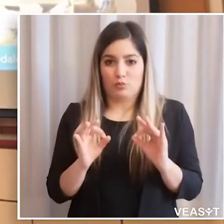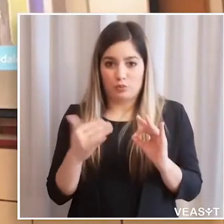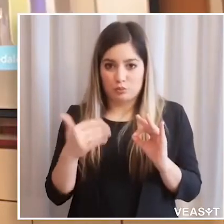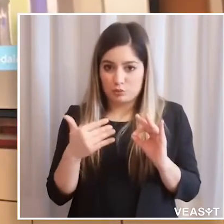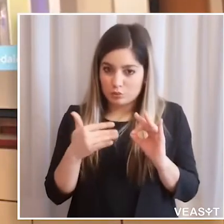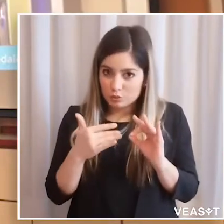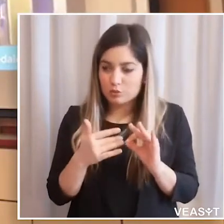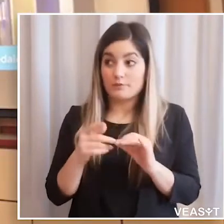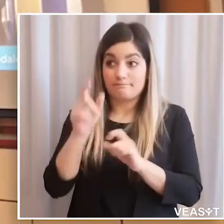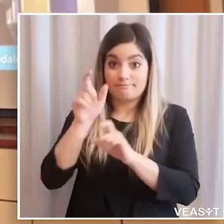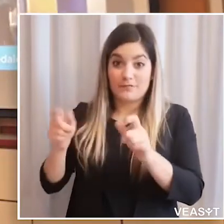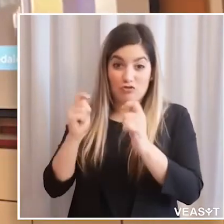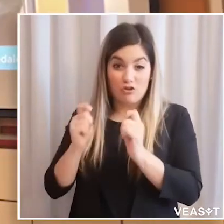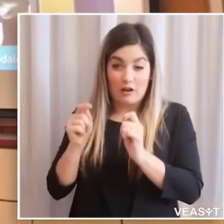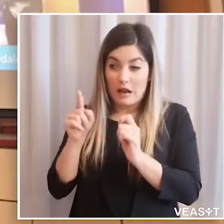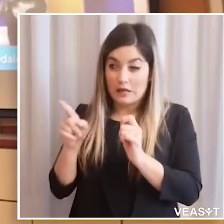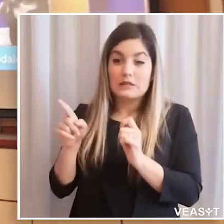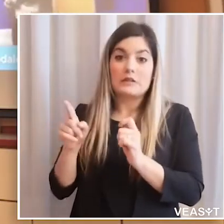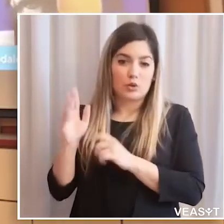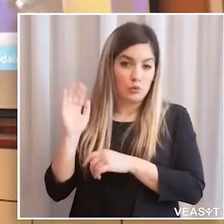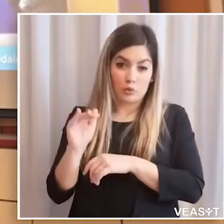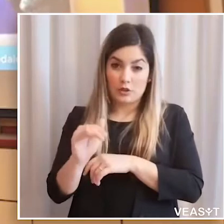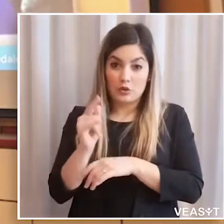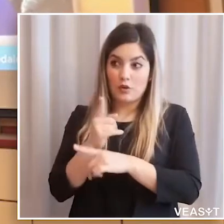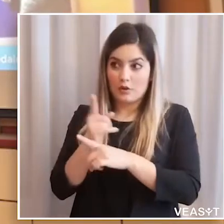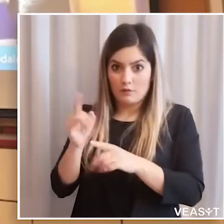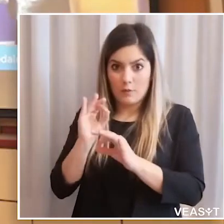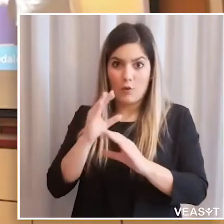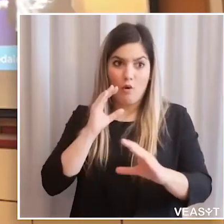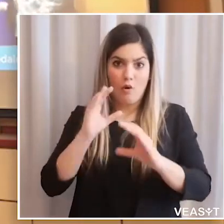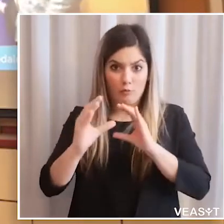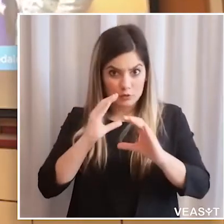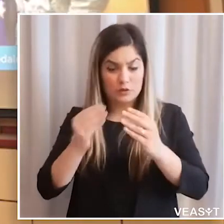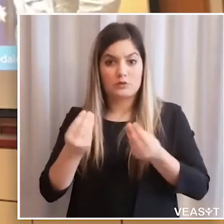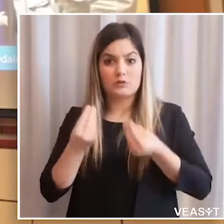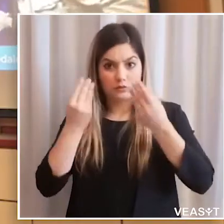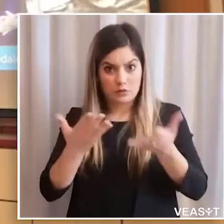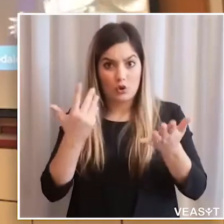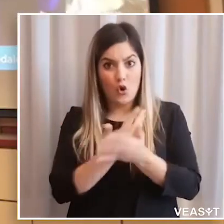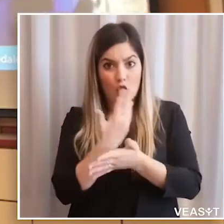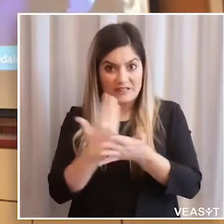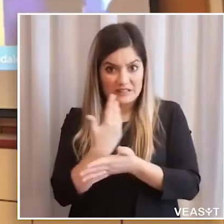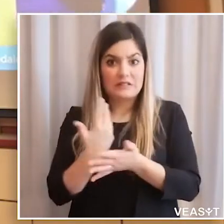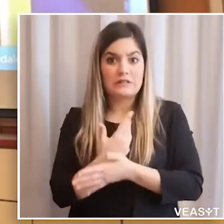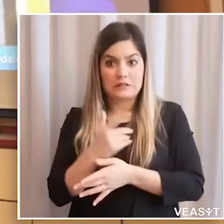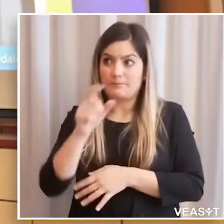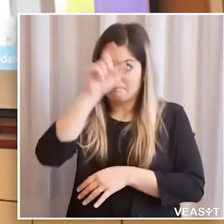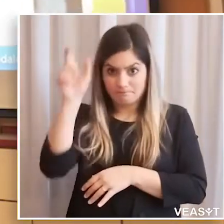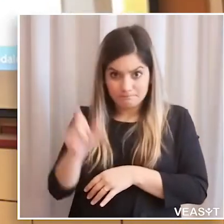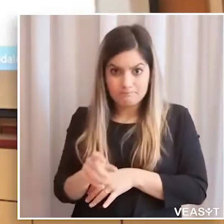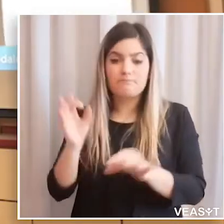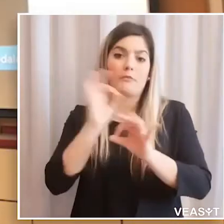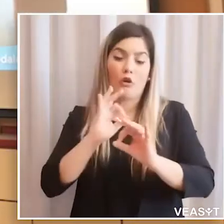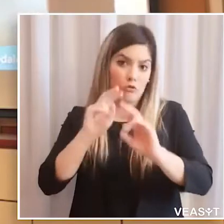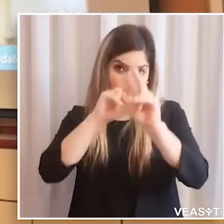dall'esperienza che stiamo vivendo, voi stessi, mi rivolgo ai giornalisti, ogni giorno ci